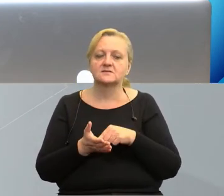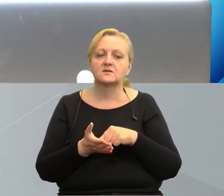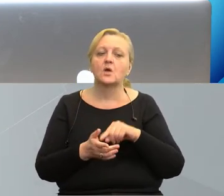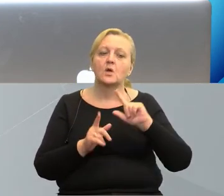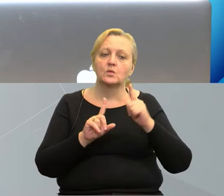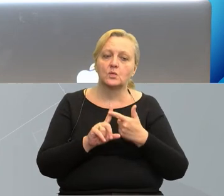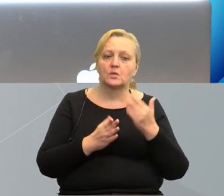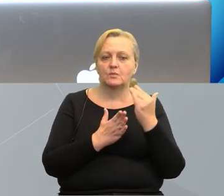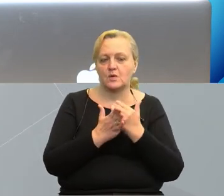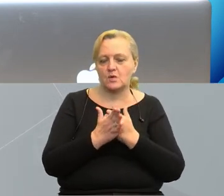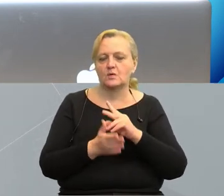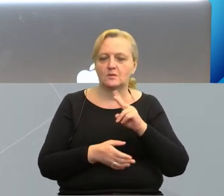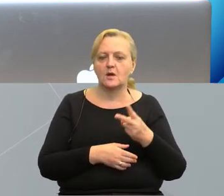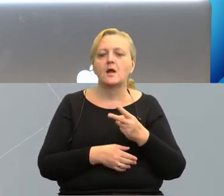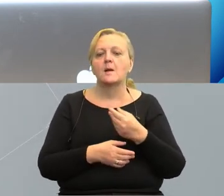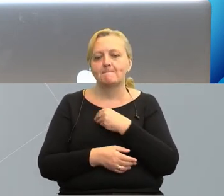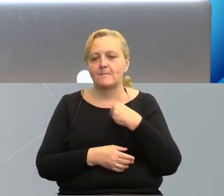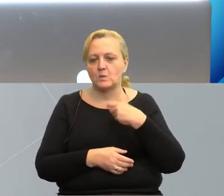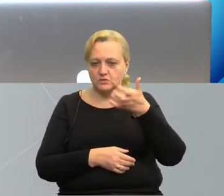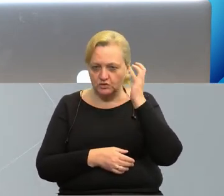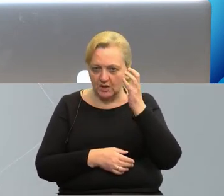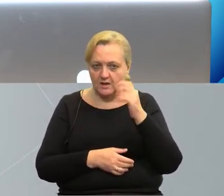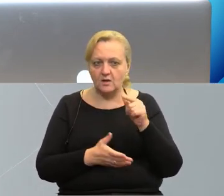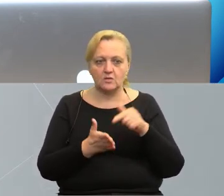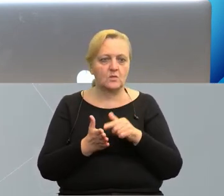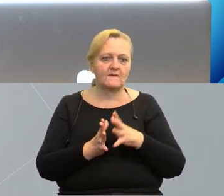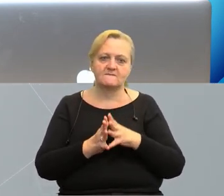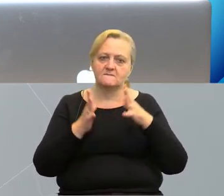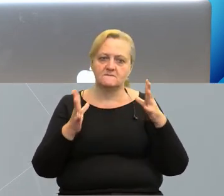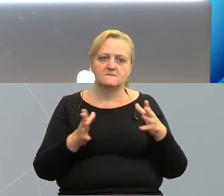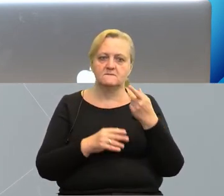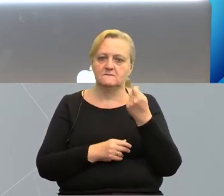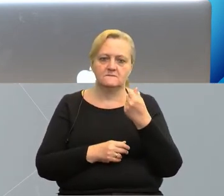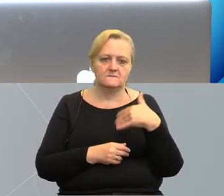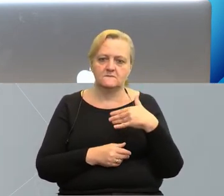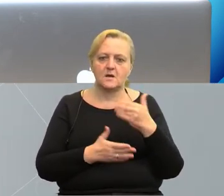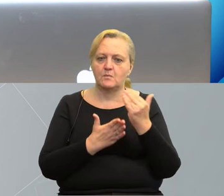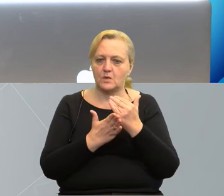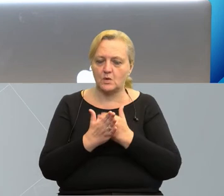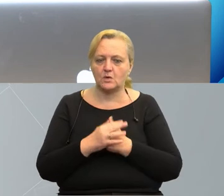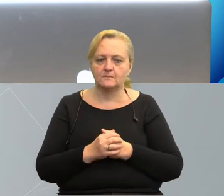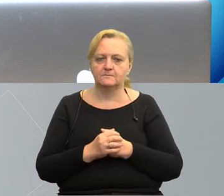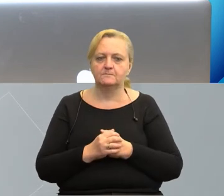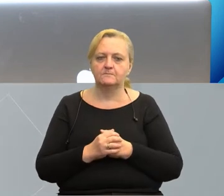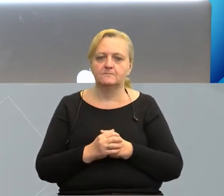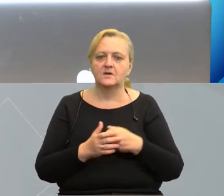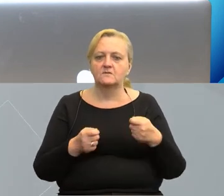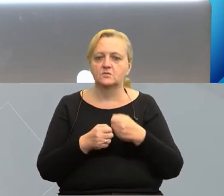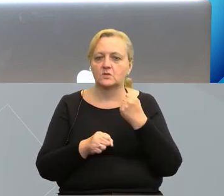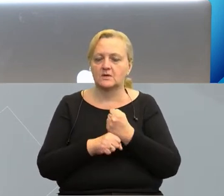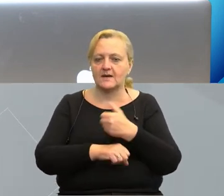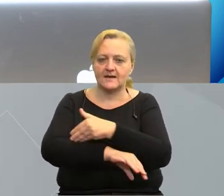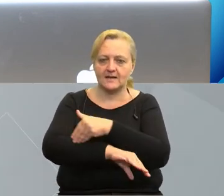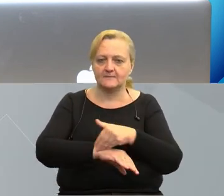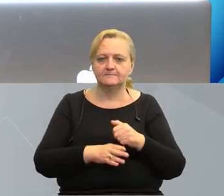Drugi natomiast to jest program z Czechami, który jest największym kwotowo programem współpracy